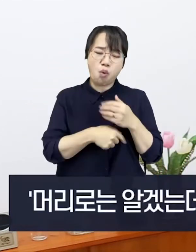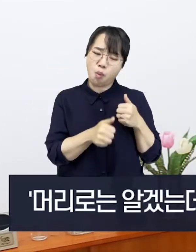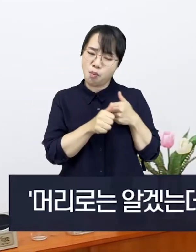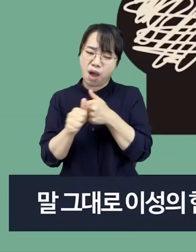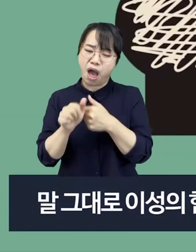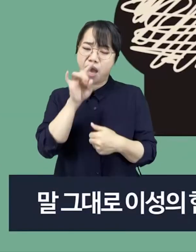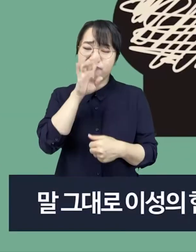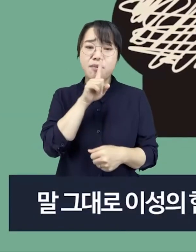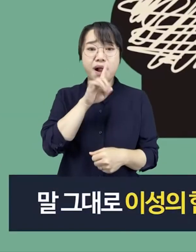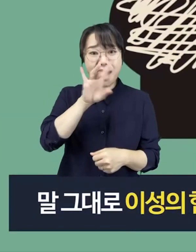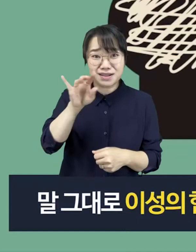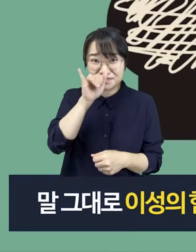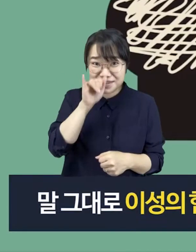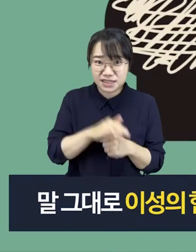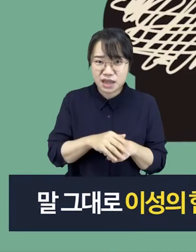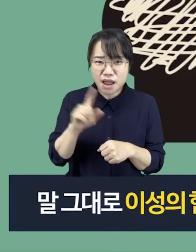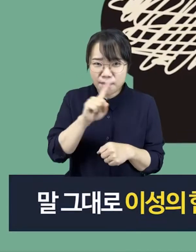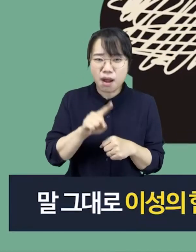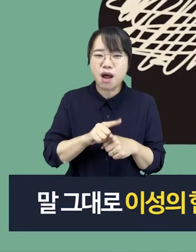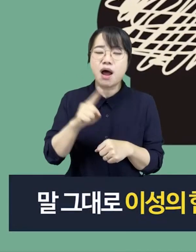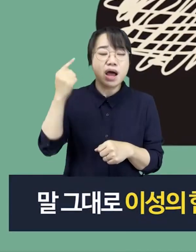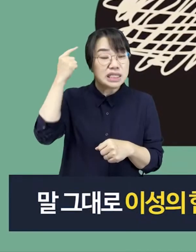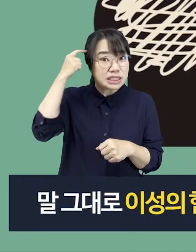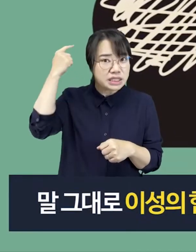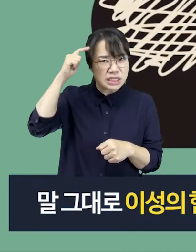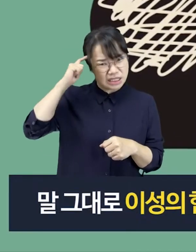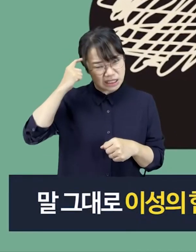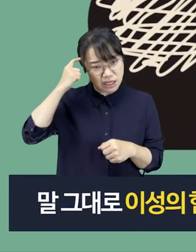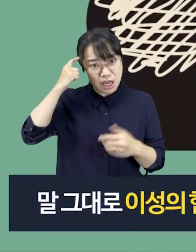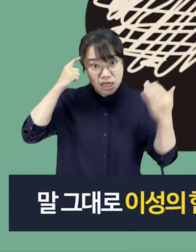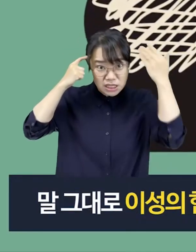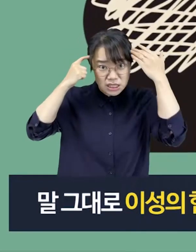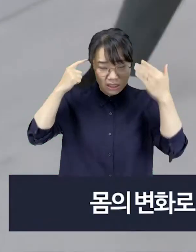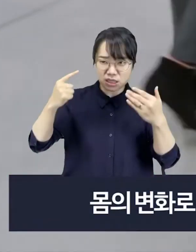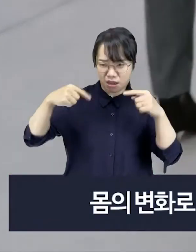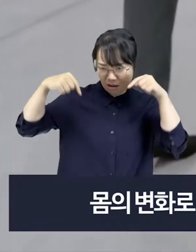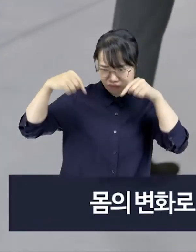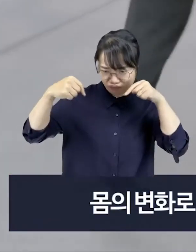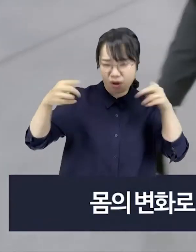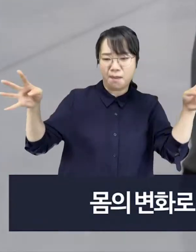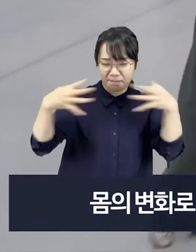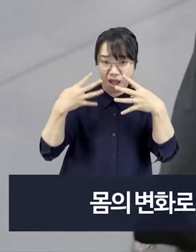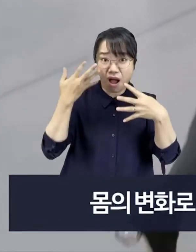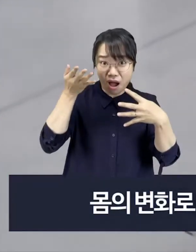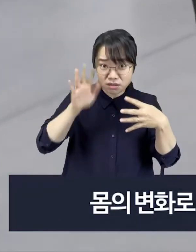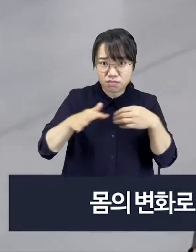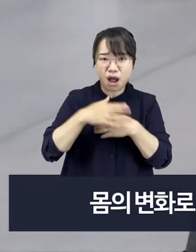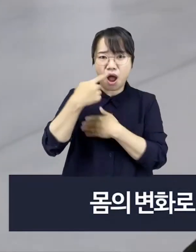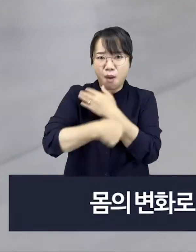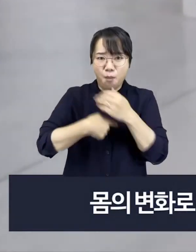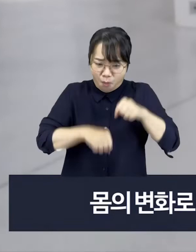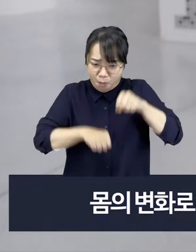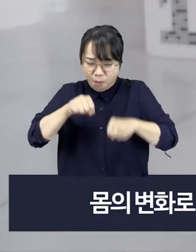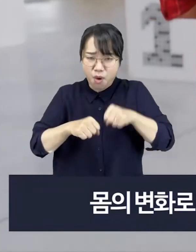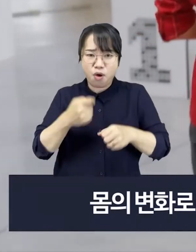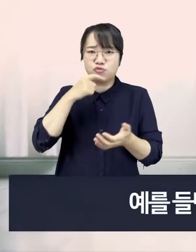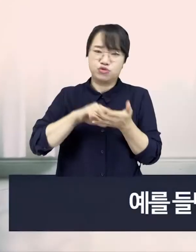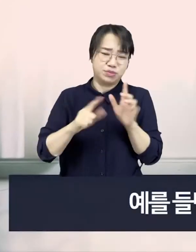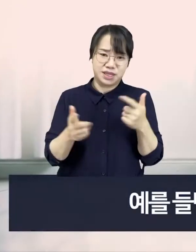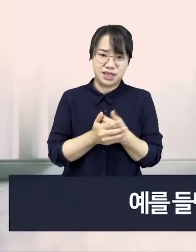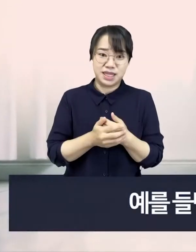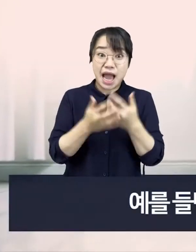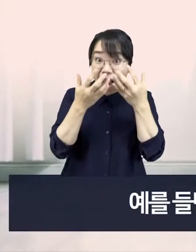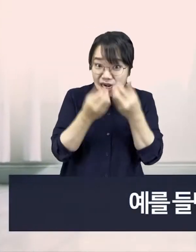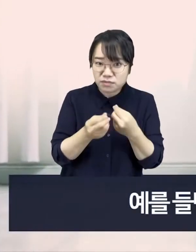말이 있습니다 말 그대로 이성의 힘과 지성의 힘으로 문제를 인식한다 해도 몸의 변화를 이끌어내기가 쉽지 않다는 건데요